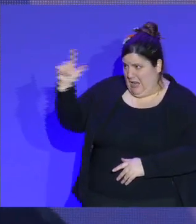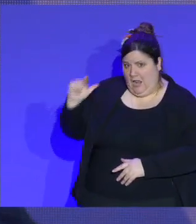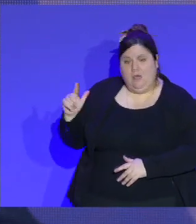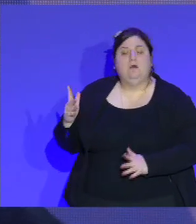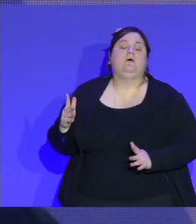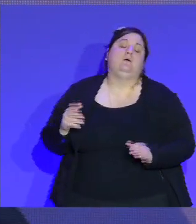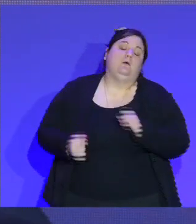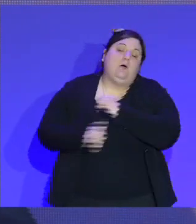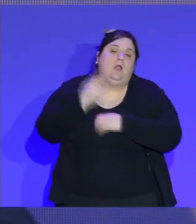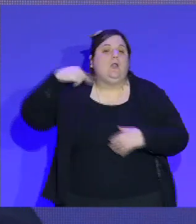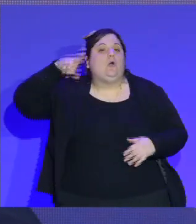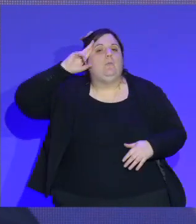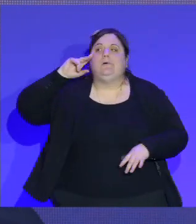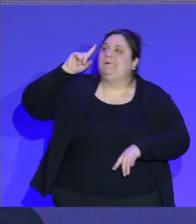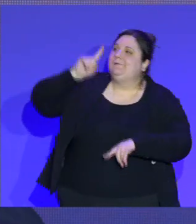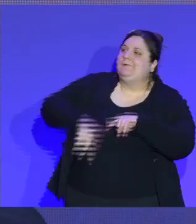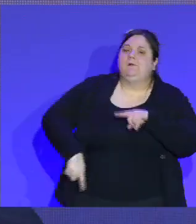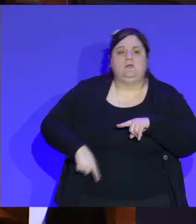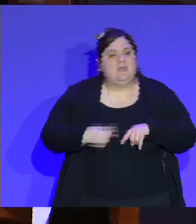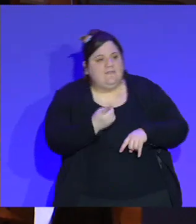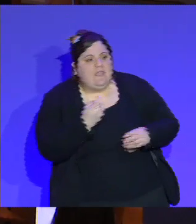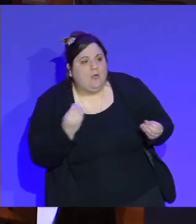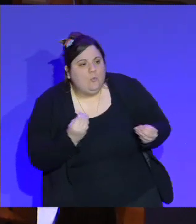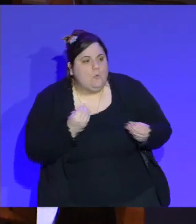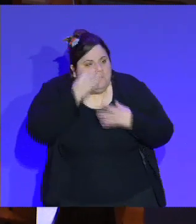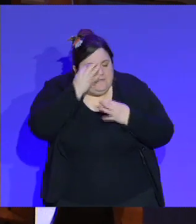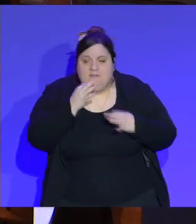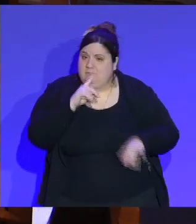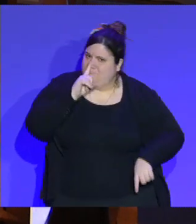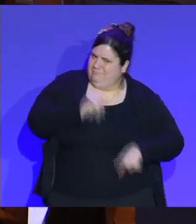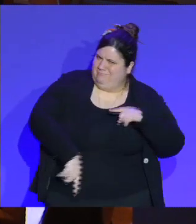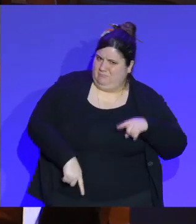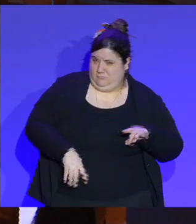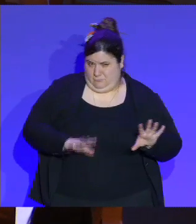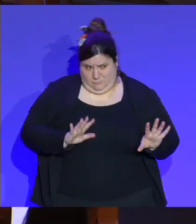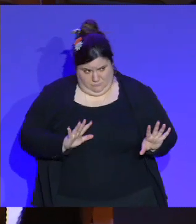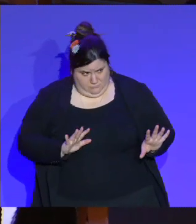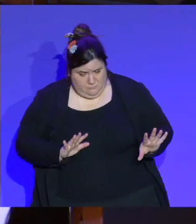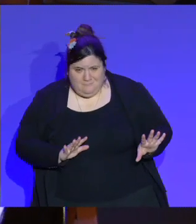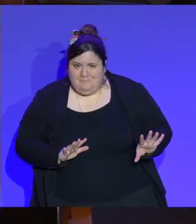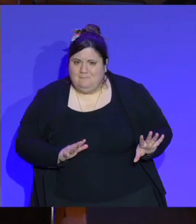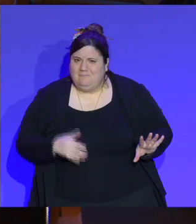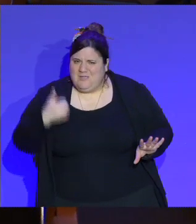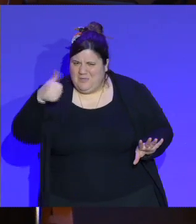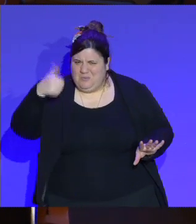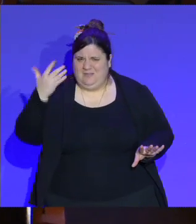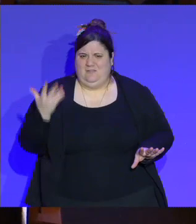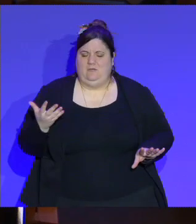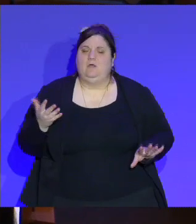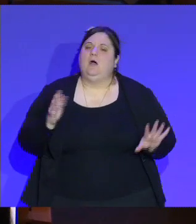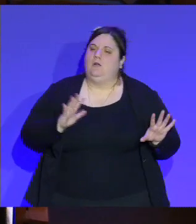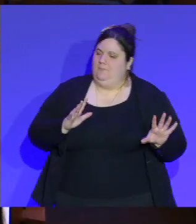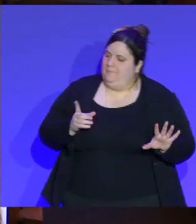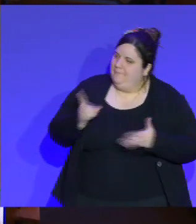'Europe qui interdit de mettre un critère géographique dans les appels d'offres. Alors, les collectivités arrivent toujours à contourner